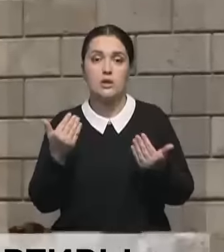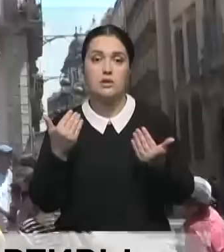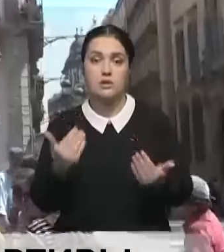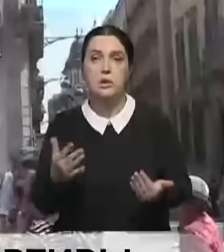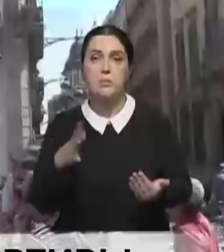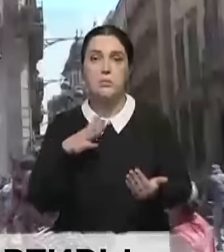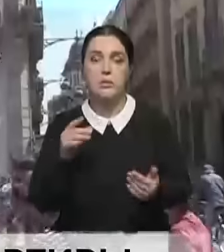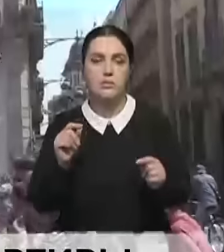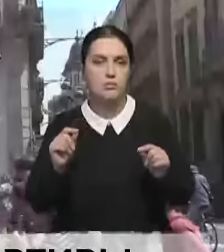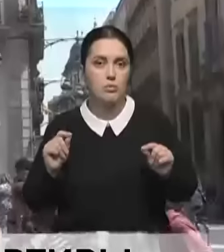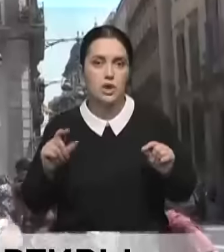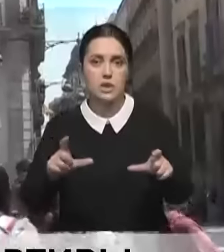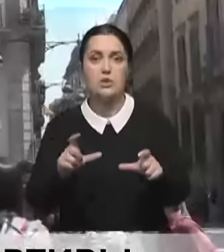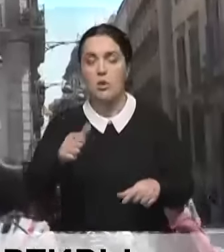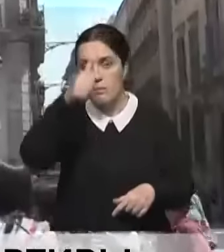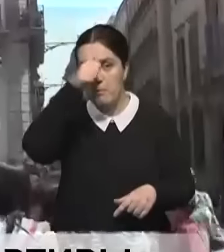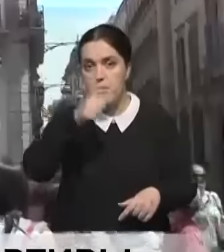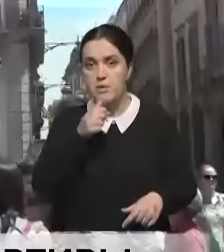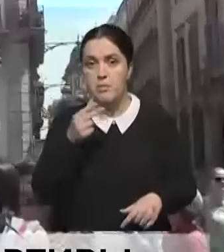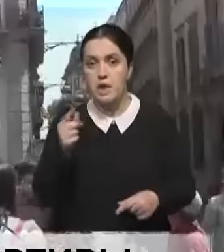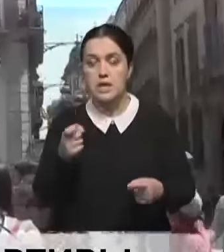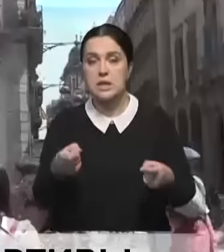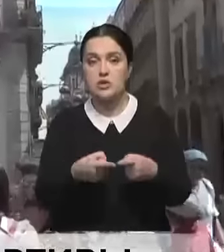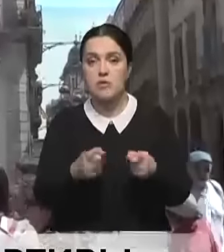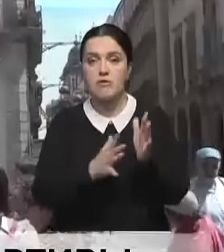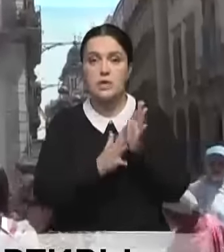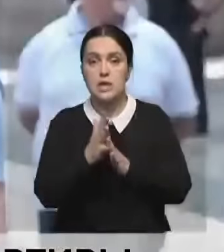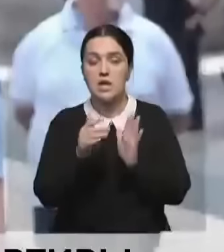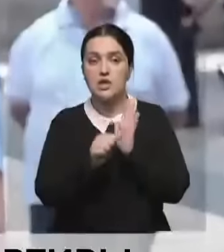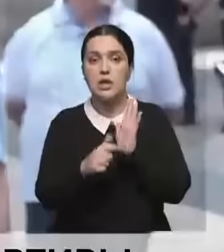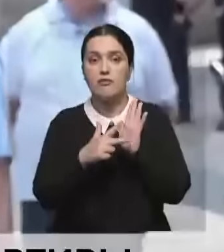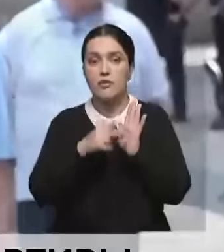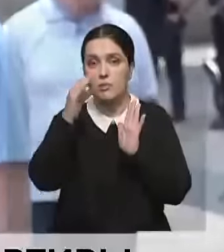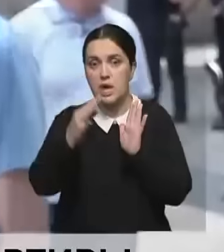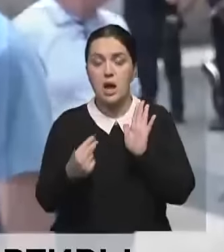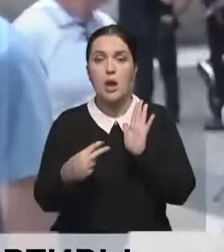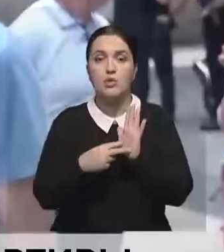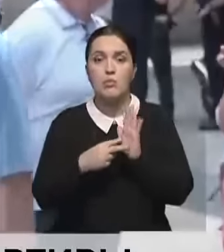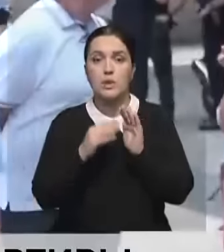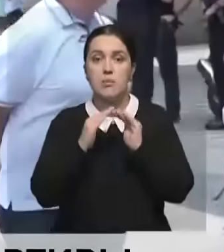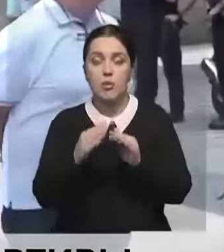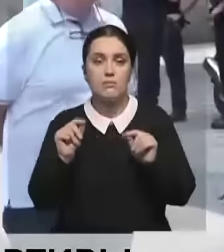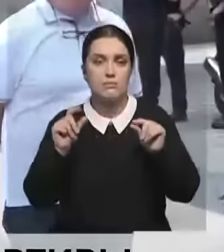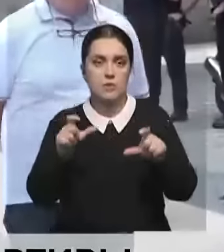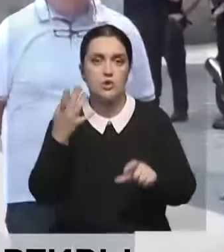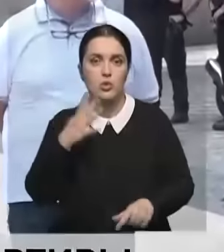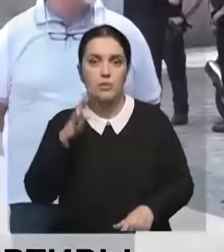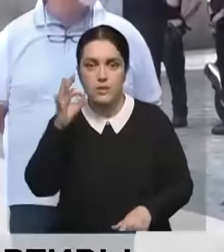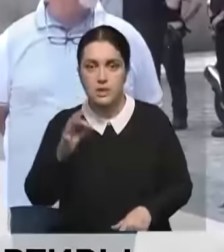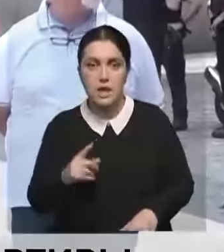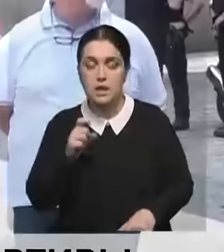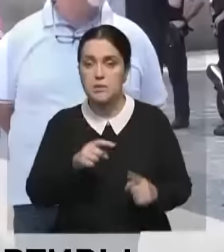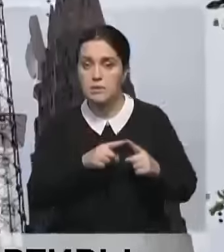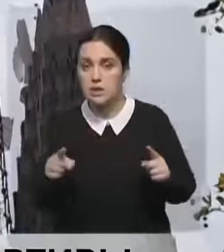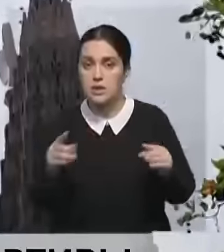чего и жилье там становится все более недоступным. Месячная плата за съем выросла на 68%, а стоимость домов почти на 40